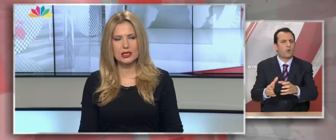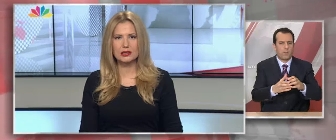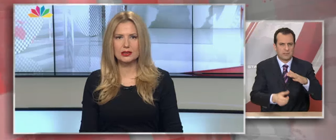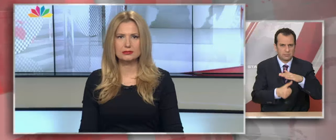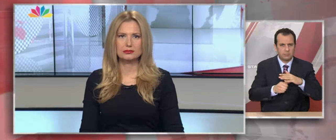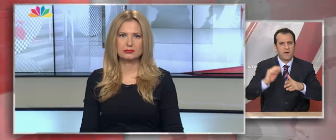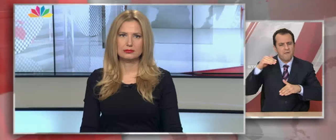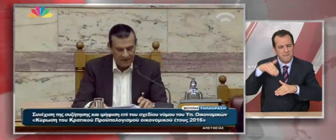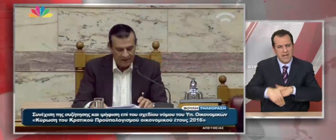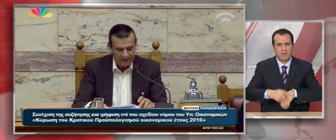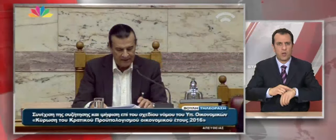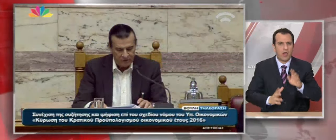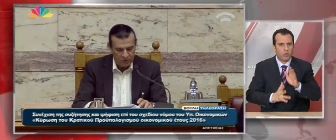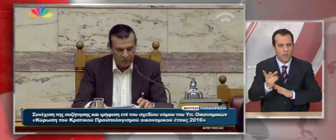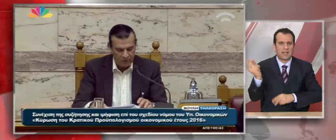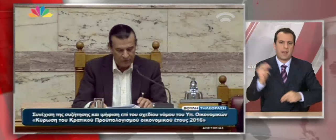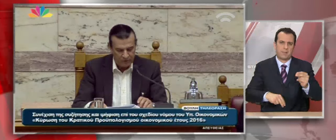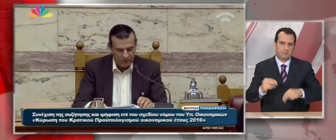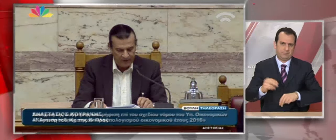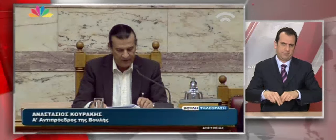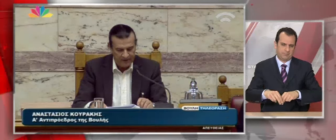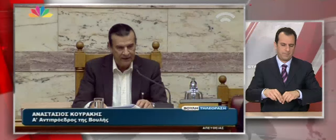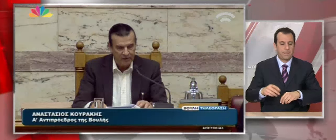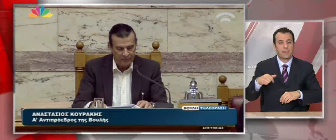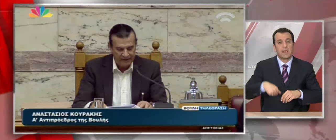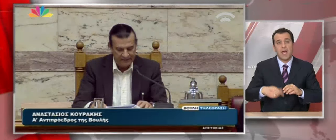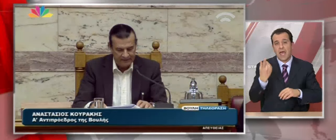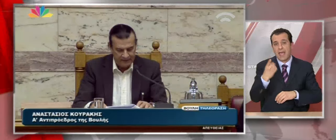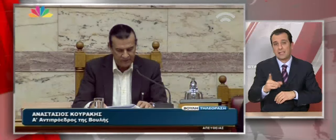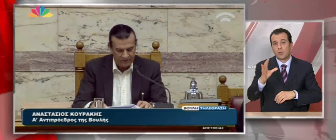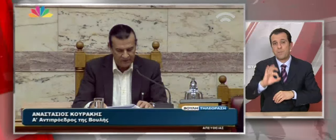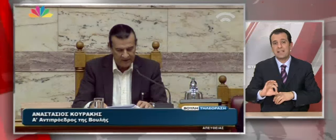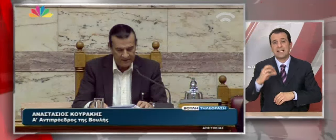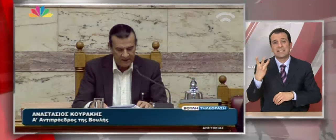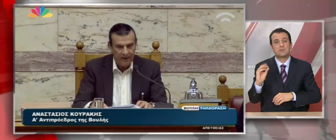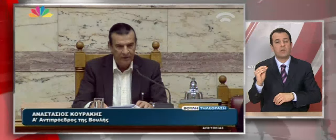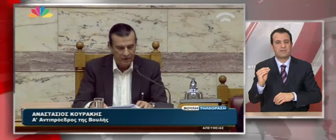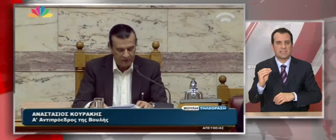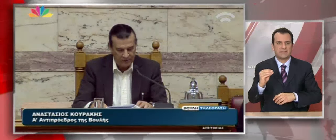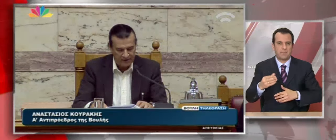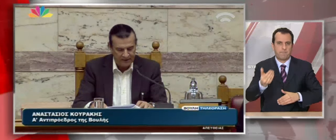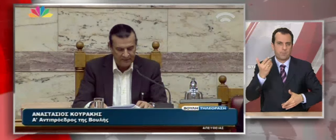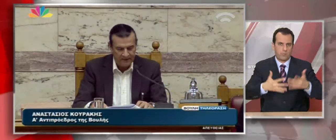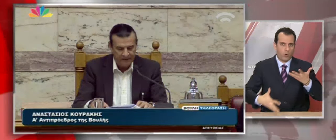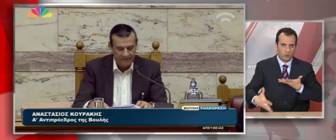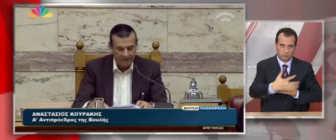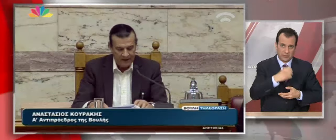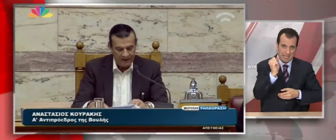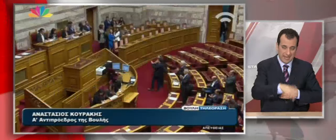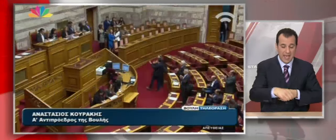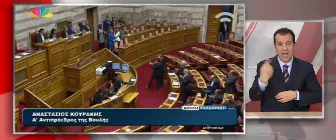γίνεται μεσάνυχτα. Τα έσοδα του προϋπολογισμού οποδέχτηκαν 153 βουλευτές, 145